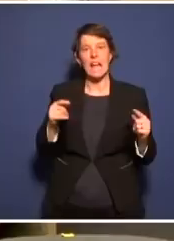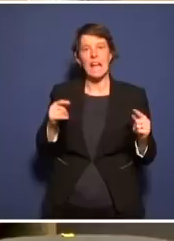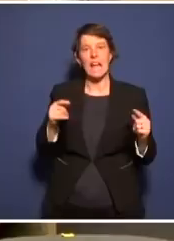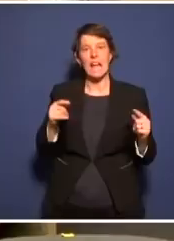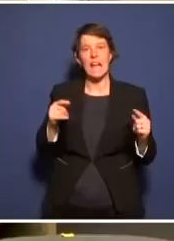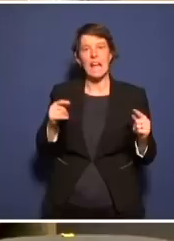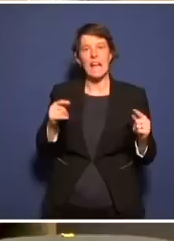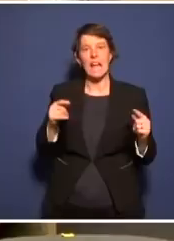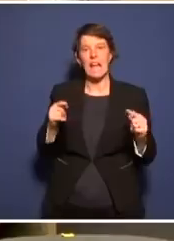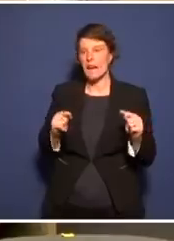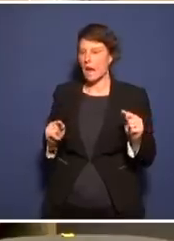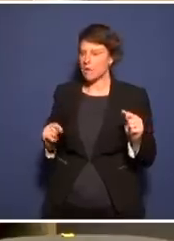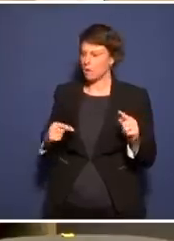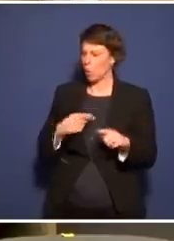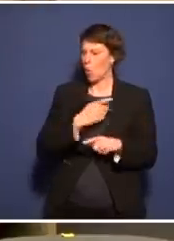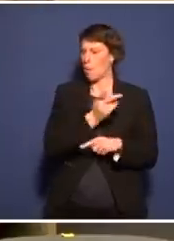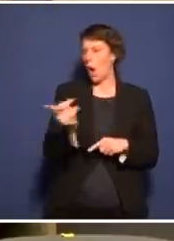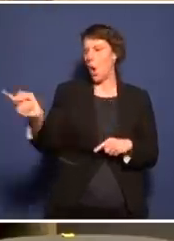nicht mitmacht.